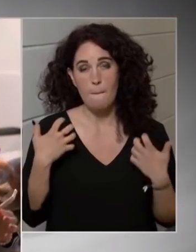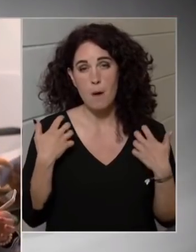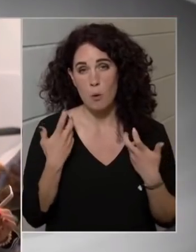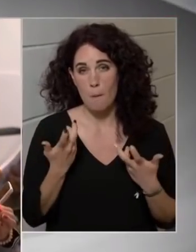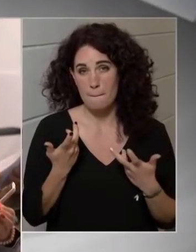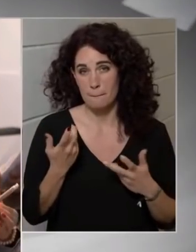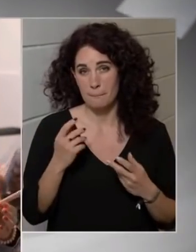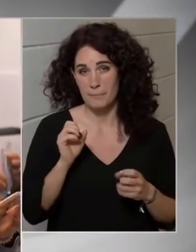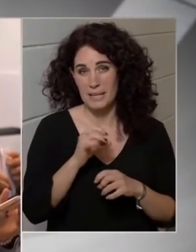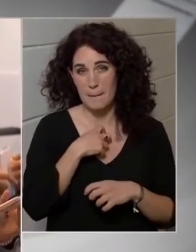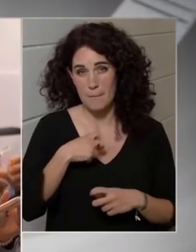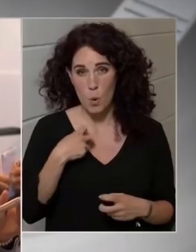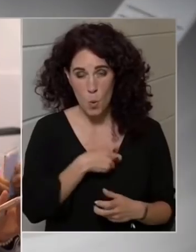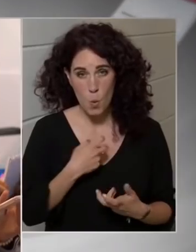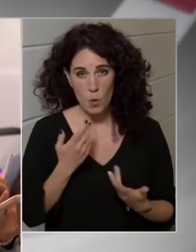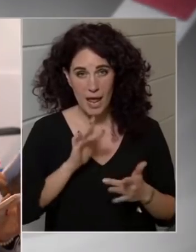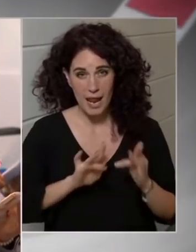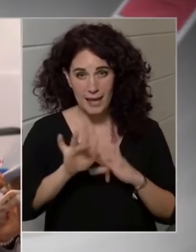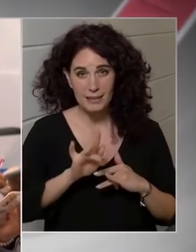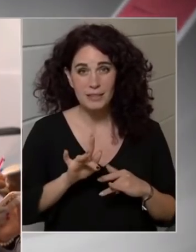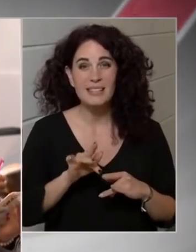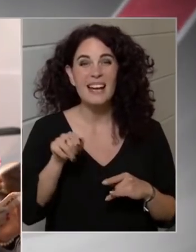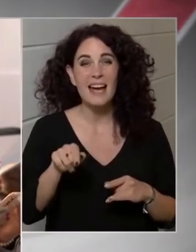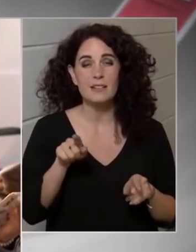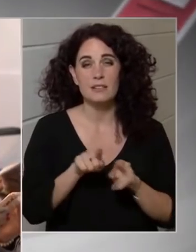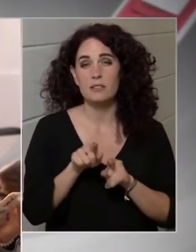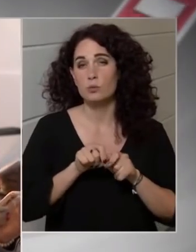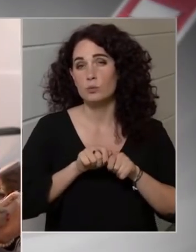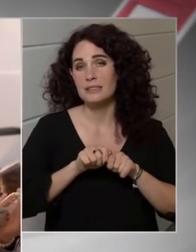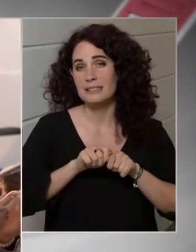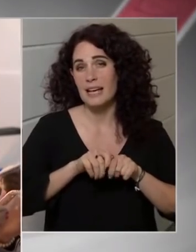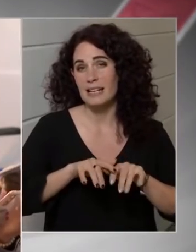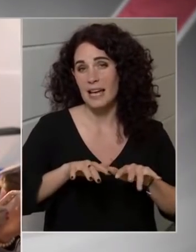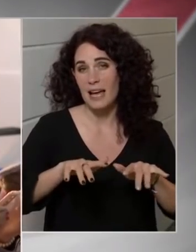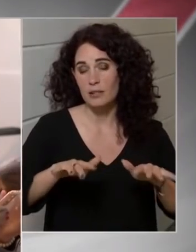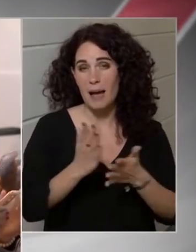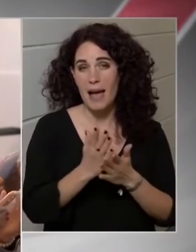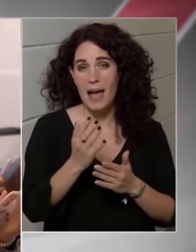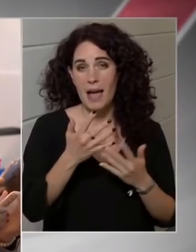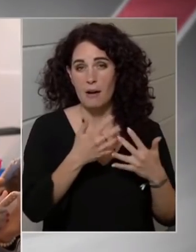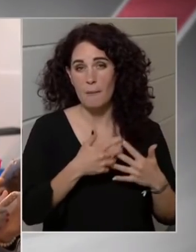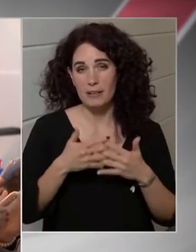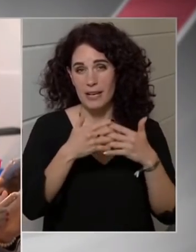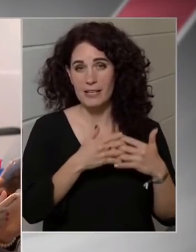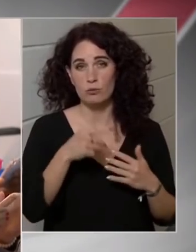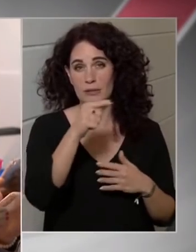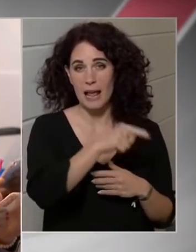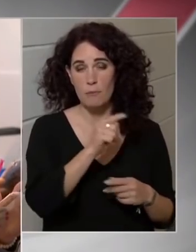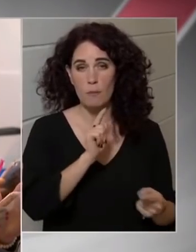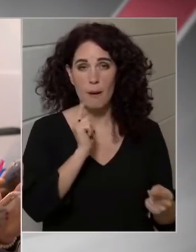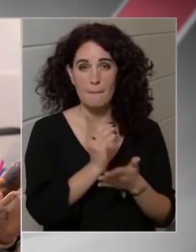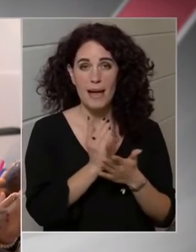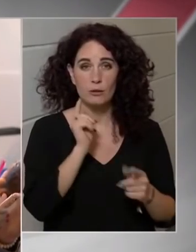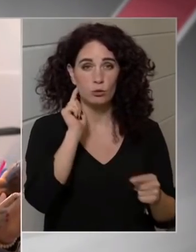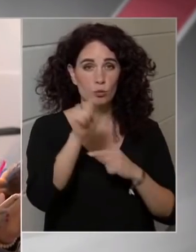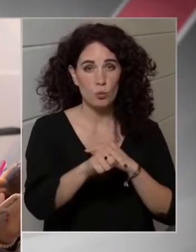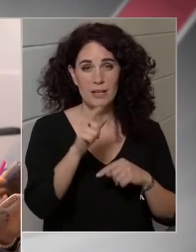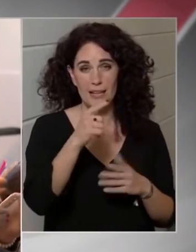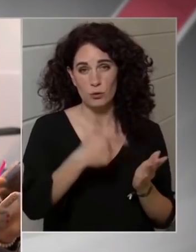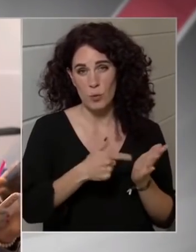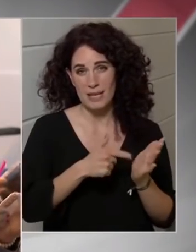úgy terjed, hogy már az Amerikai Egyesült Államokat túl vannak a kétezredik